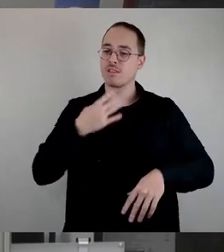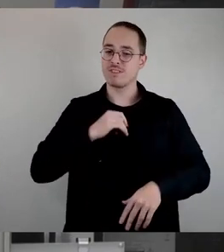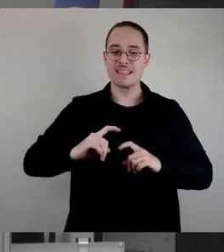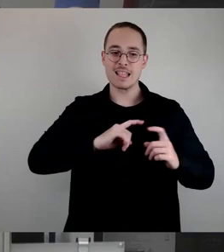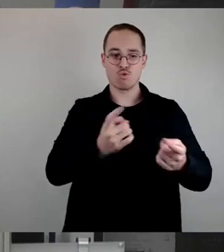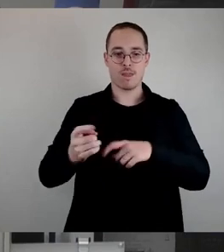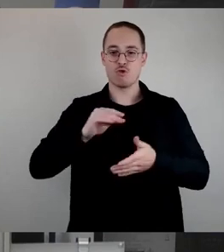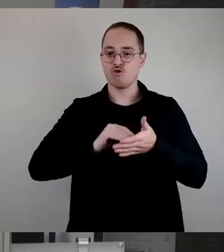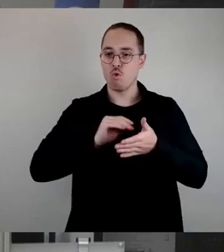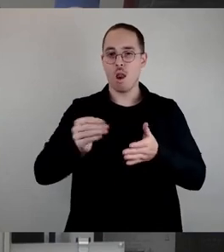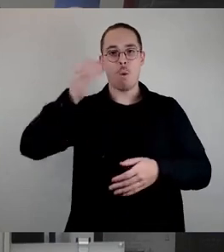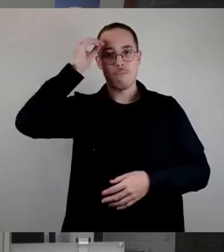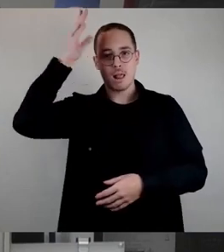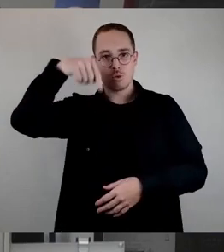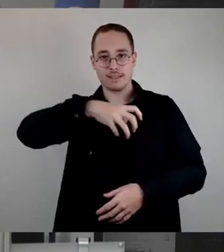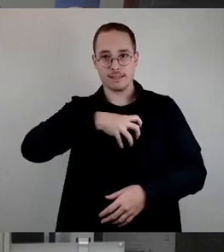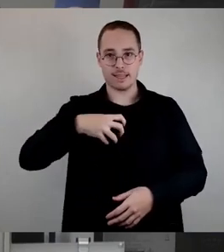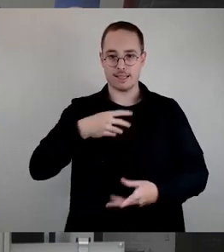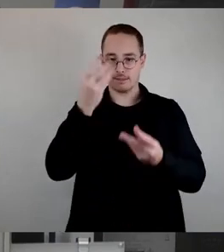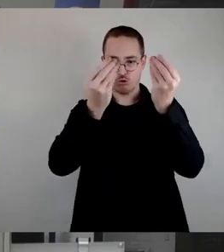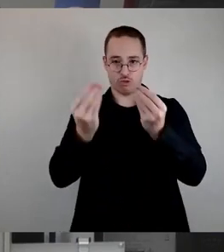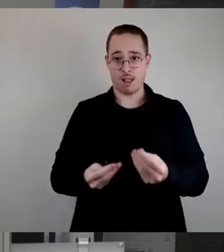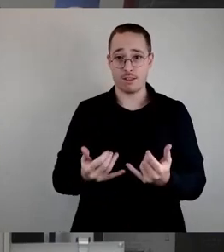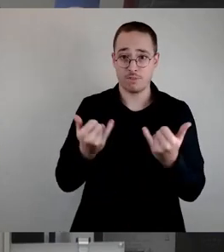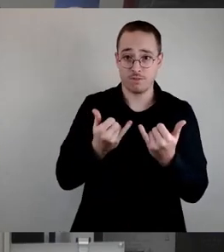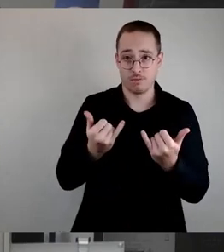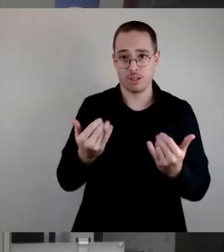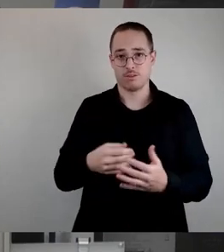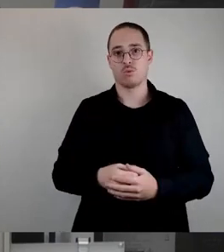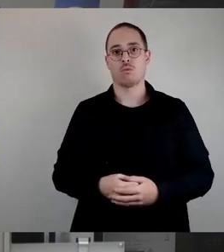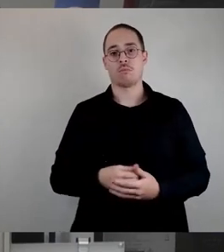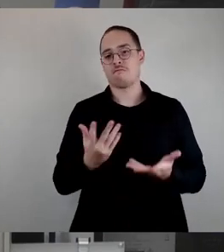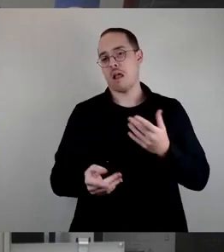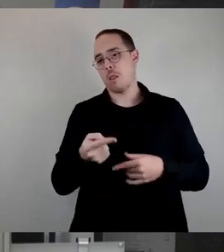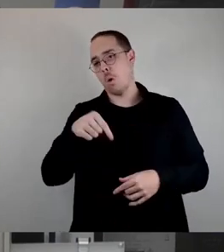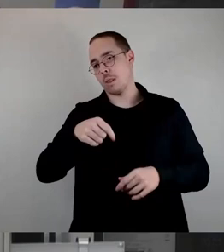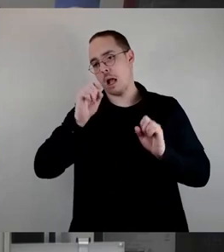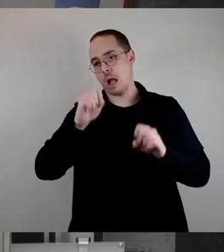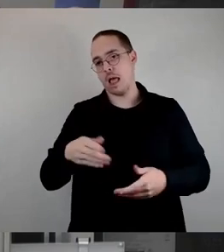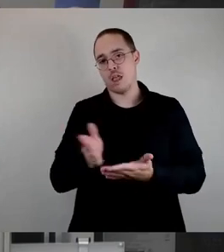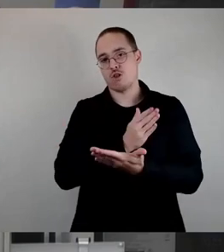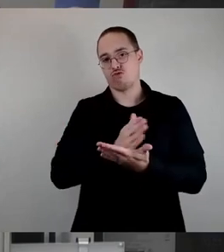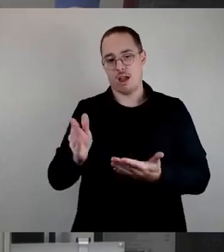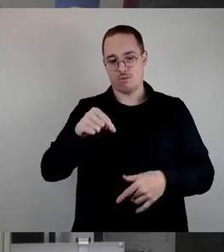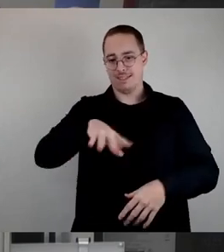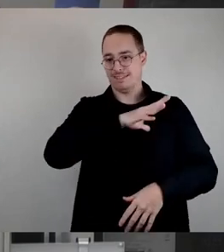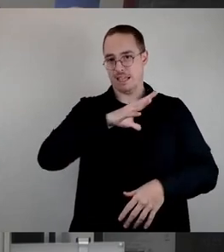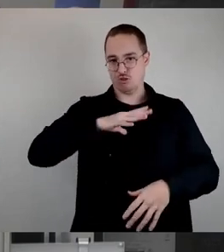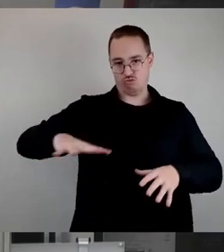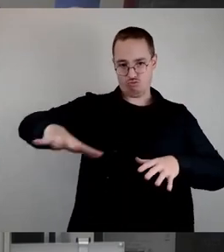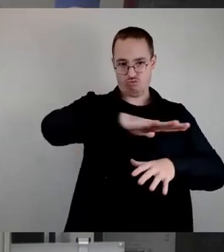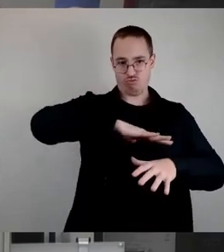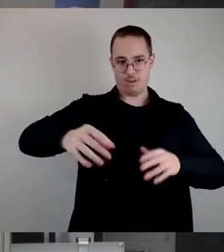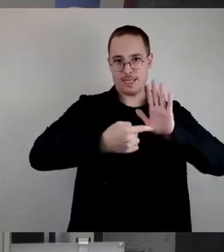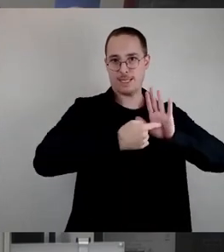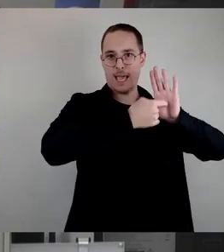können. Und treffen Sie heute eine Entscheidung, dass Dresden vielleicht auch über die sächsische Landesgrenze hinweg ein Leuchtturm für Gemeinschaftsschule werden kann. Vielen